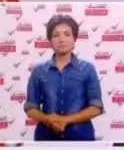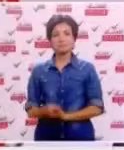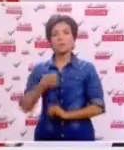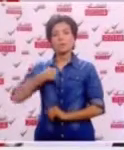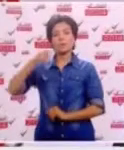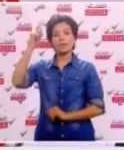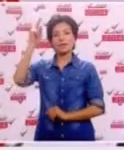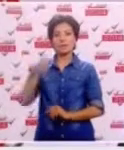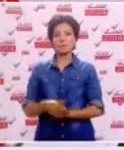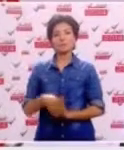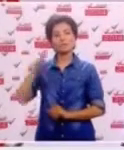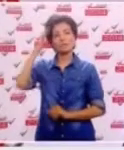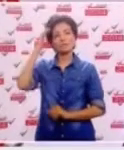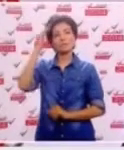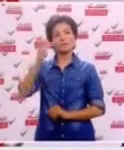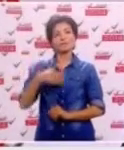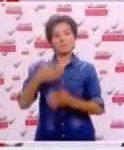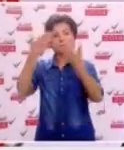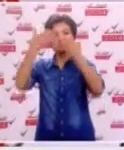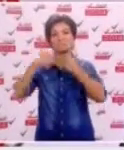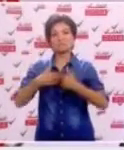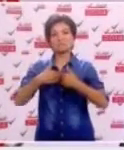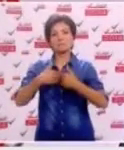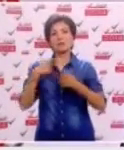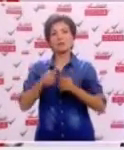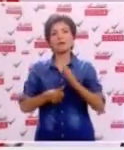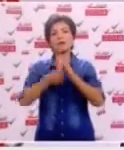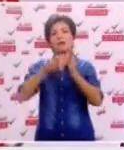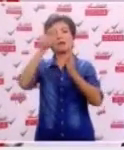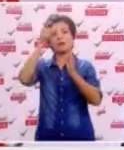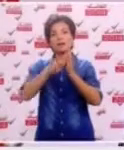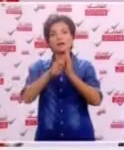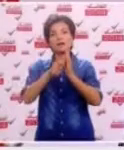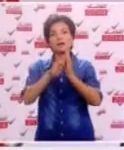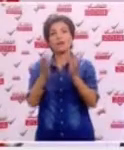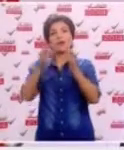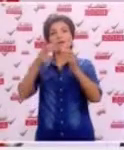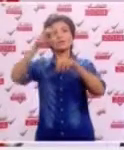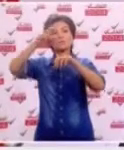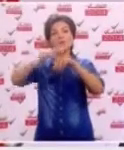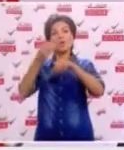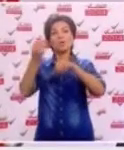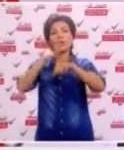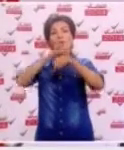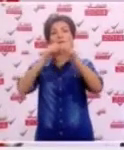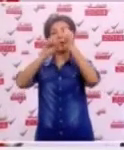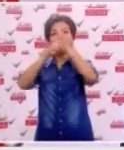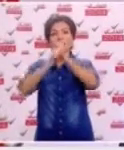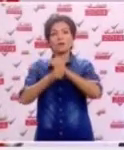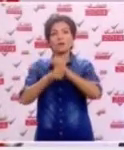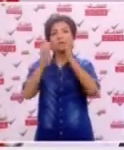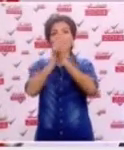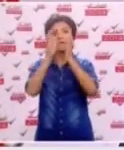بسم الله الرحمن الرحيم السلام عليكم مخاتبكم محمد عبدالزيقتراد رئيس قائمة الحزب الجمهوري عن دائرة القيروان